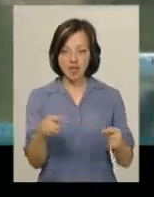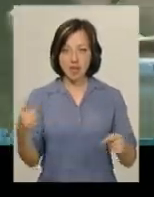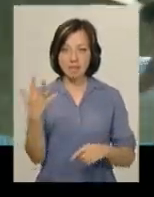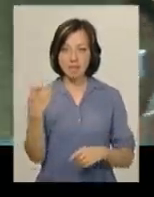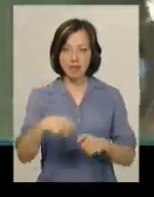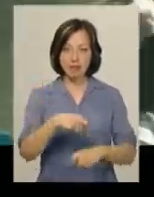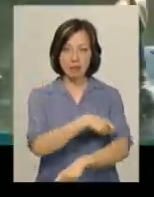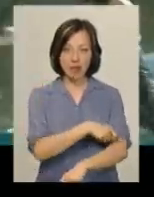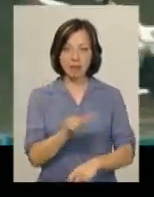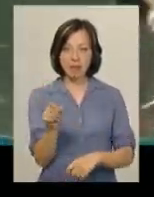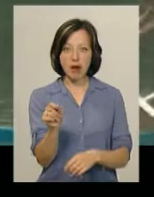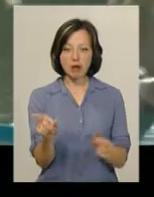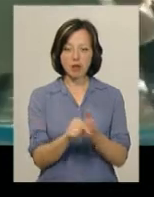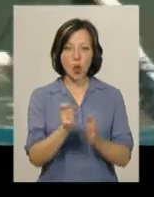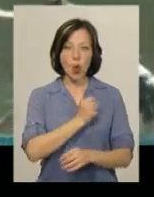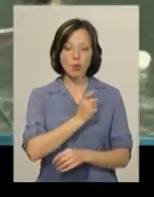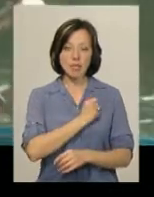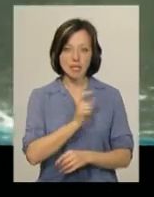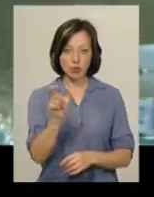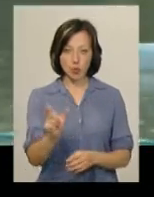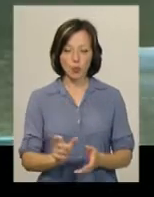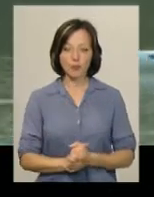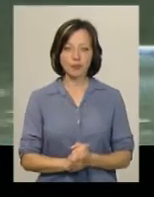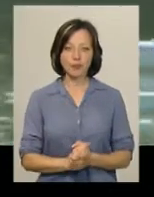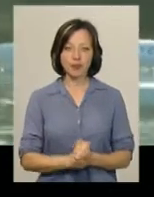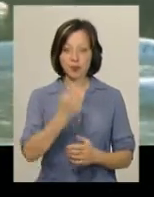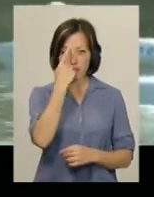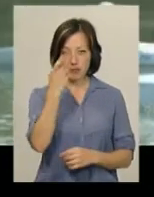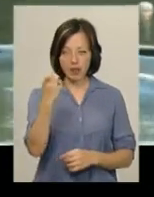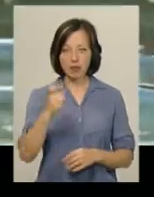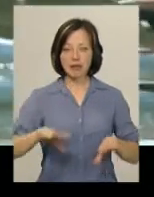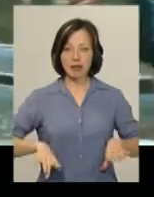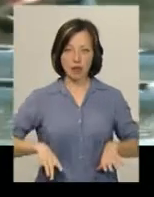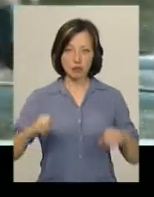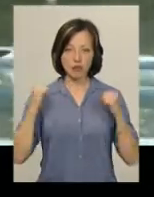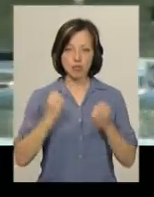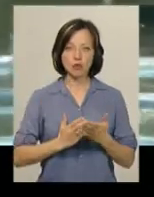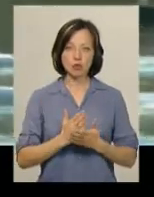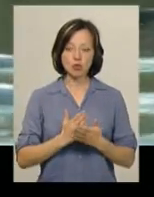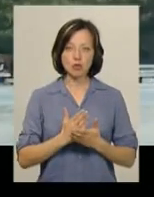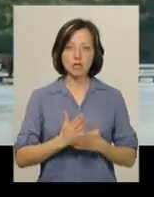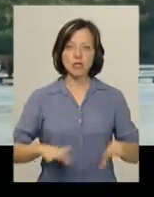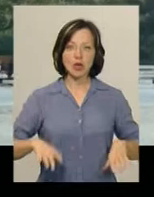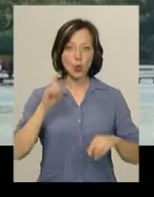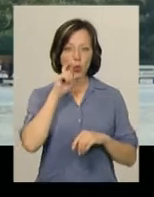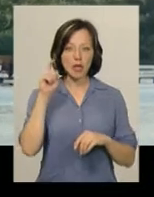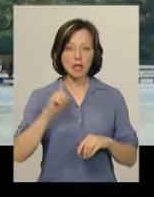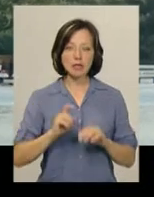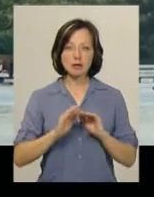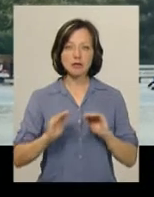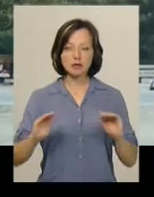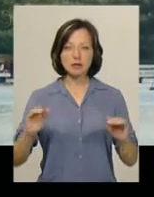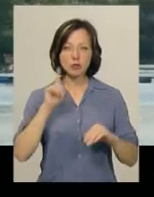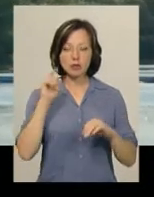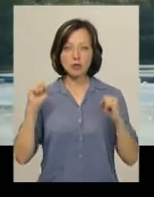500 метрів у парі з одеситкою Анастасією Тодоровою, повідомляє наставник спортсменки заслужений тренер України з Хмельницької дитячо